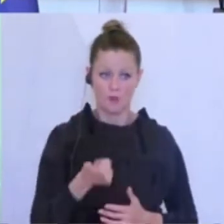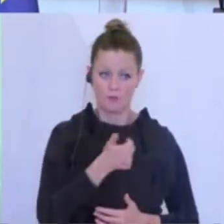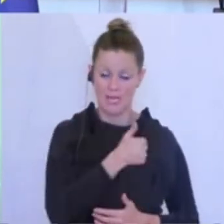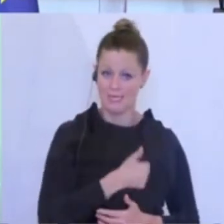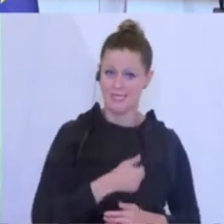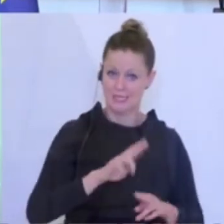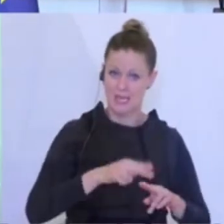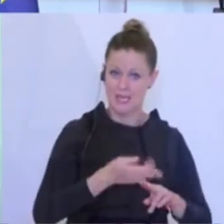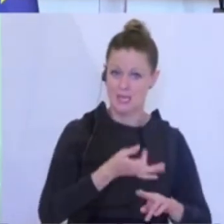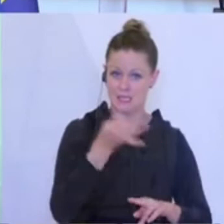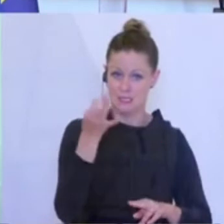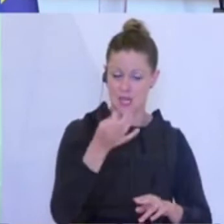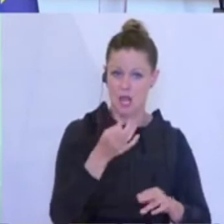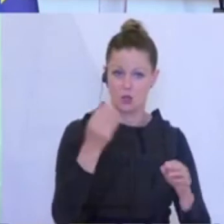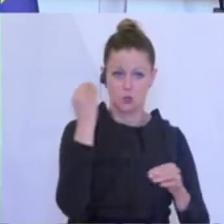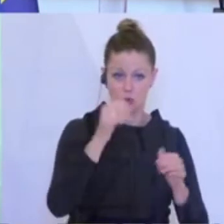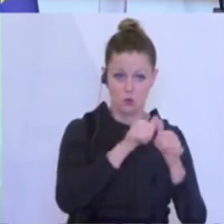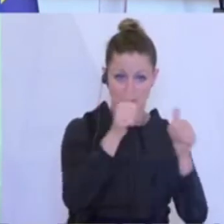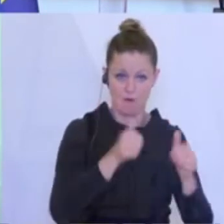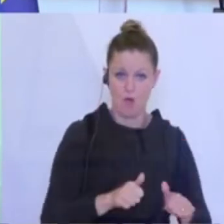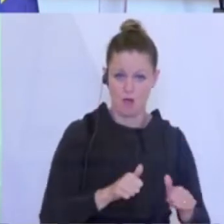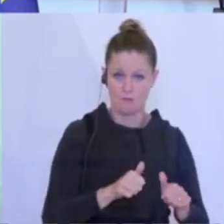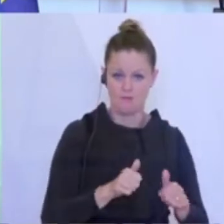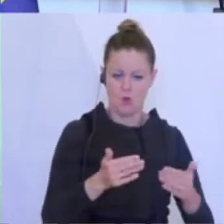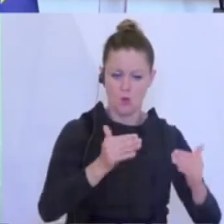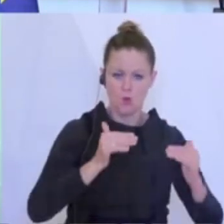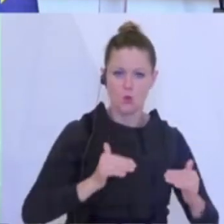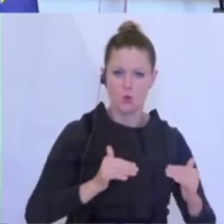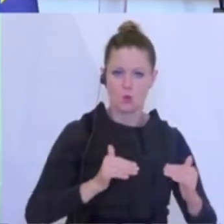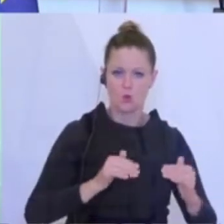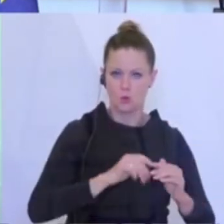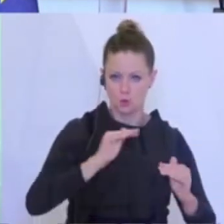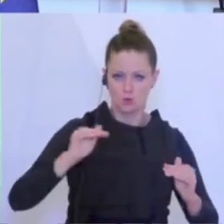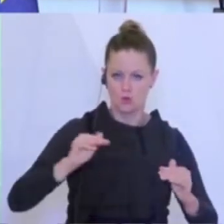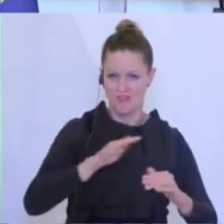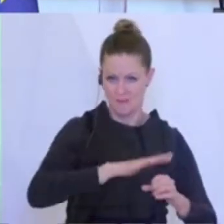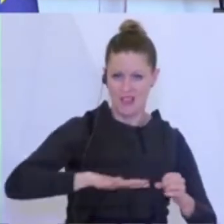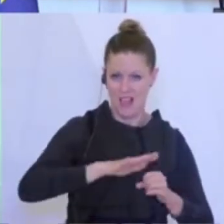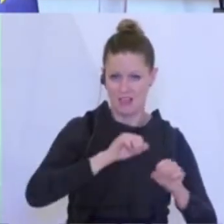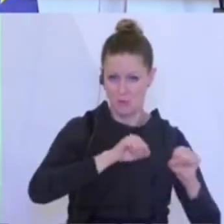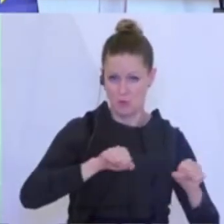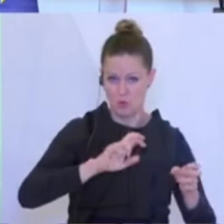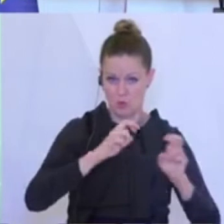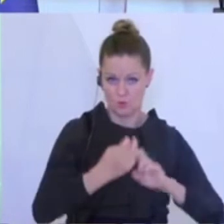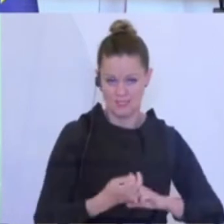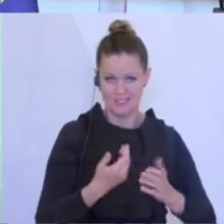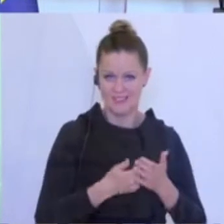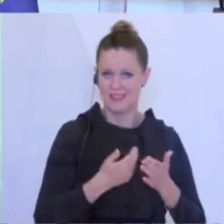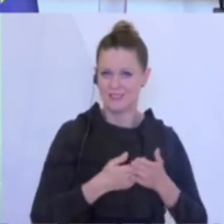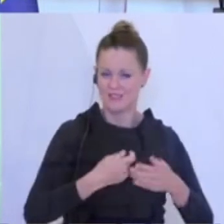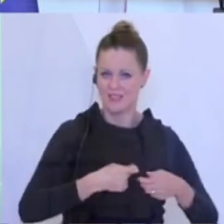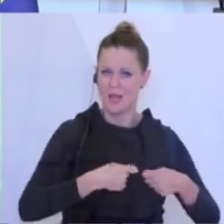ganztägige Schulformen im Unterstufenbereich ermöglichen. Wir müssen daher entsprechende bauliche